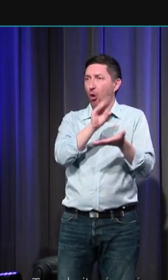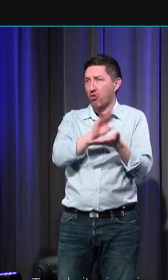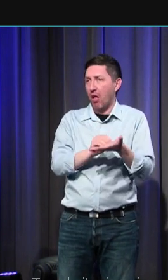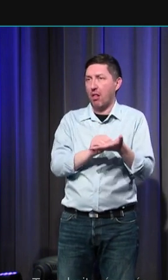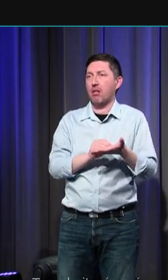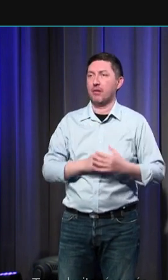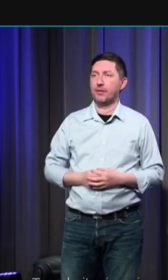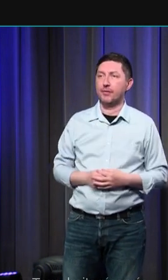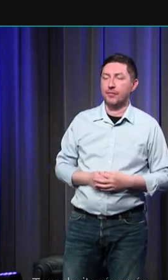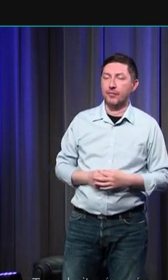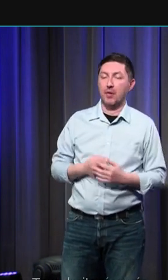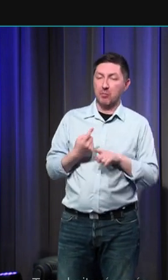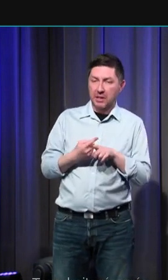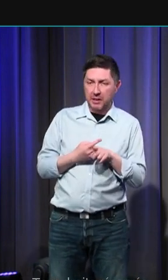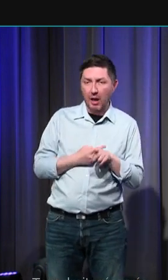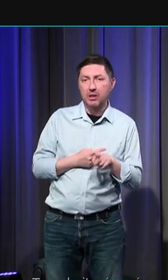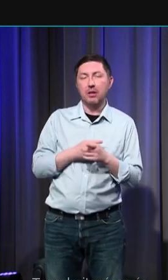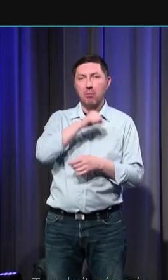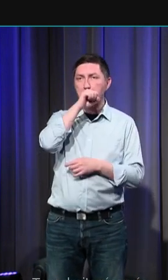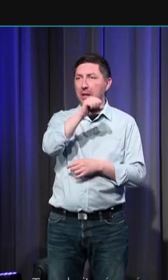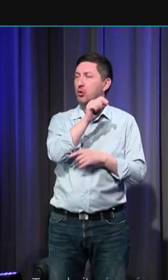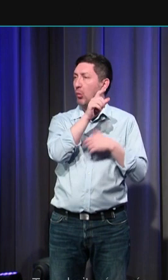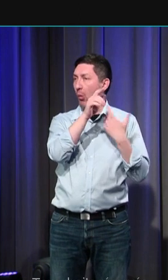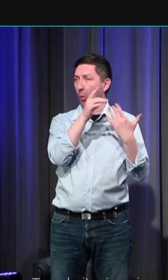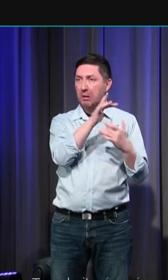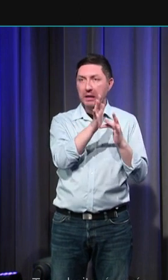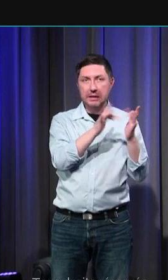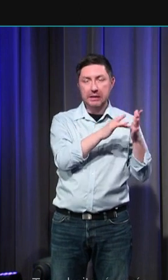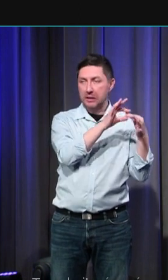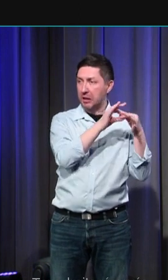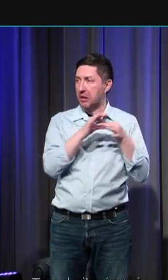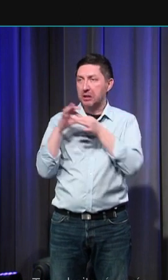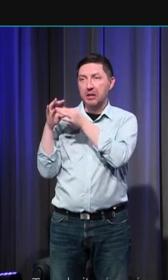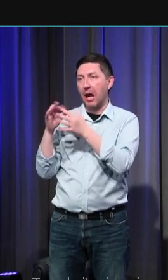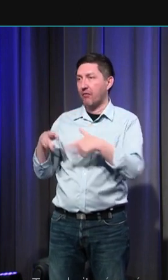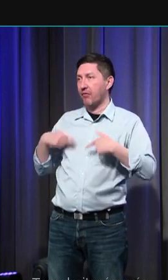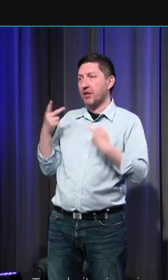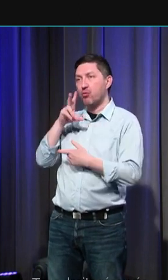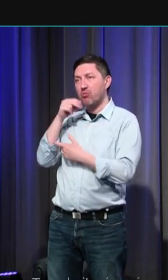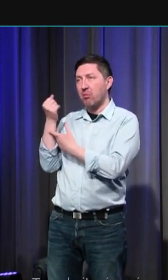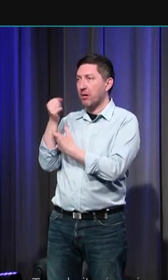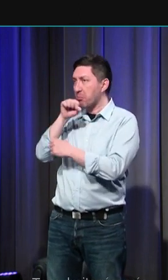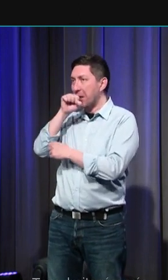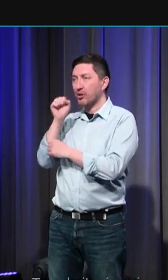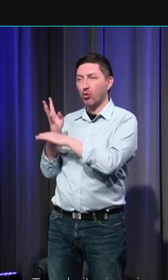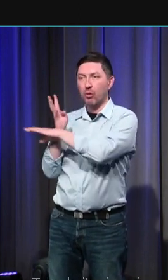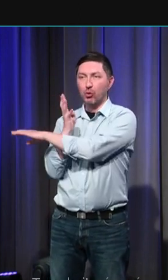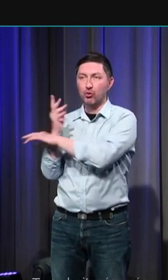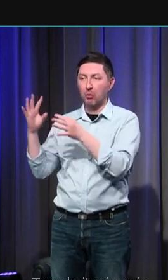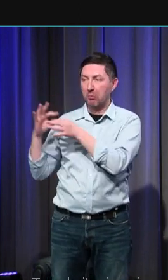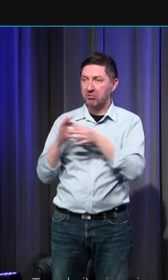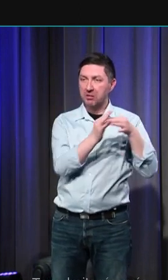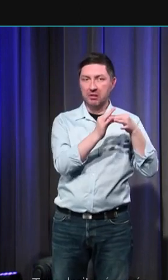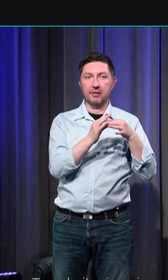se dessine peu à peu qui place la passion du Christ en miroir des passions humaines. Voilà un schéma assez nouveau dans son